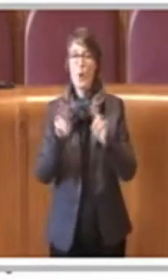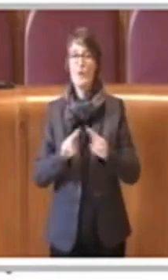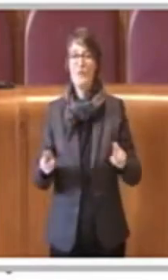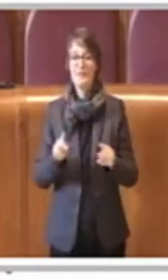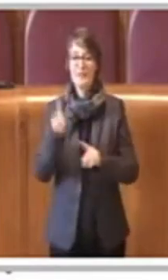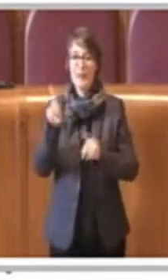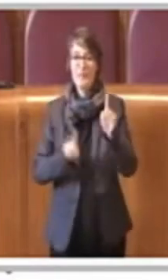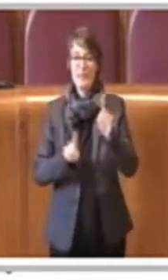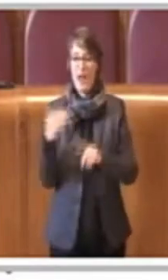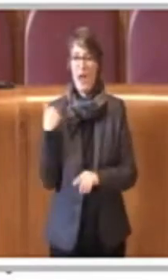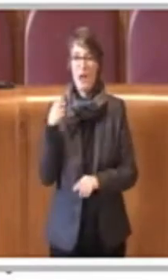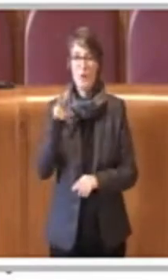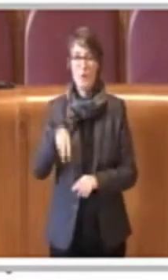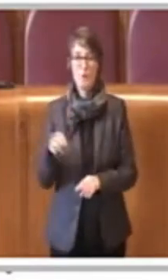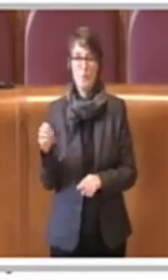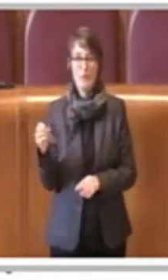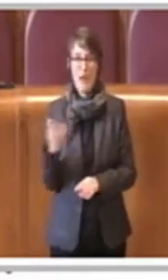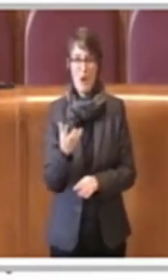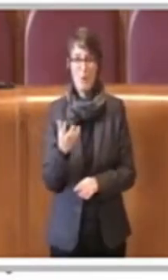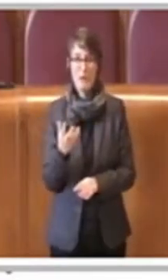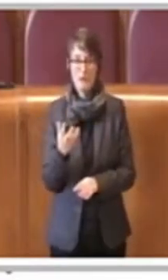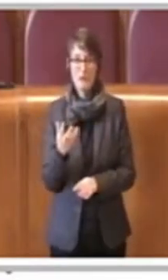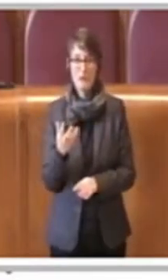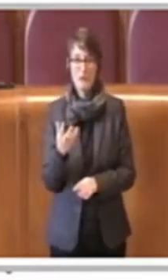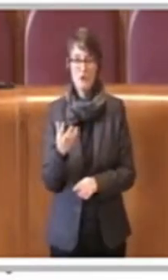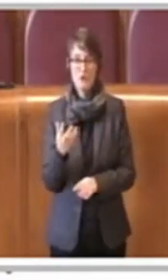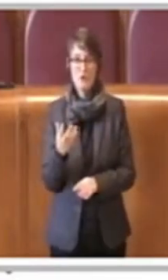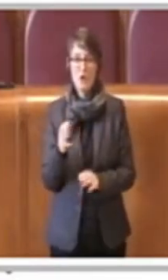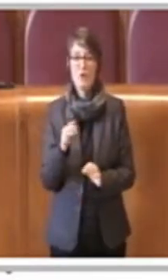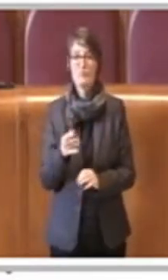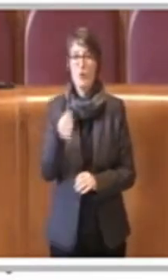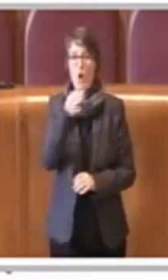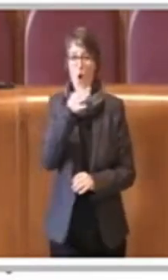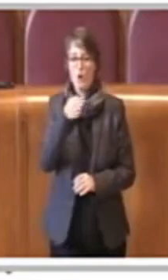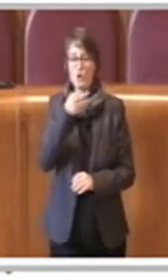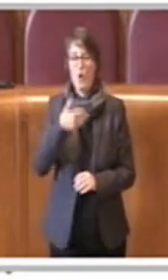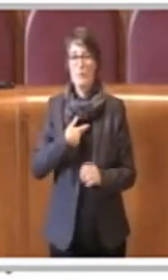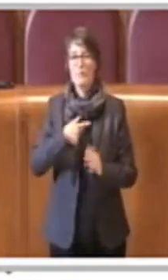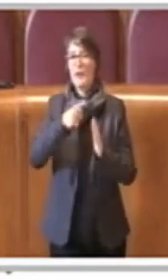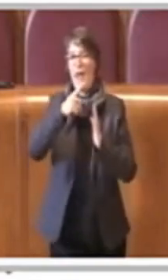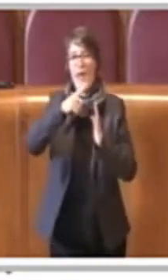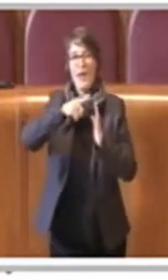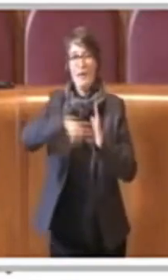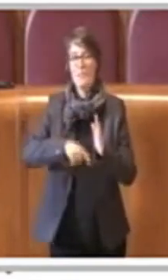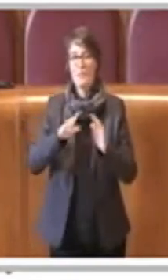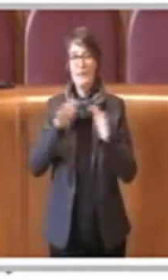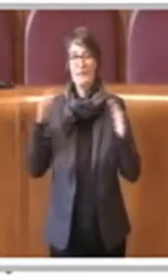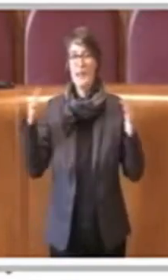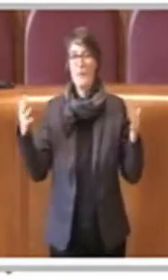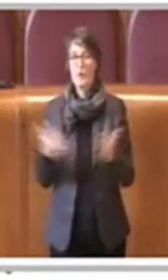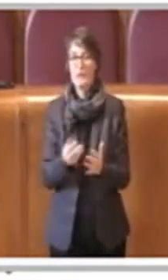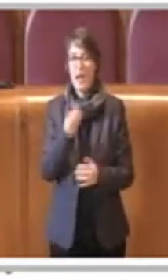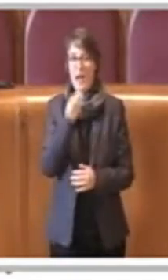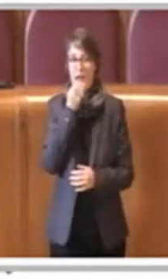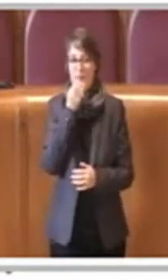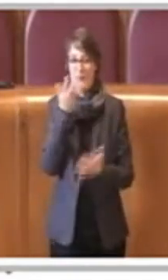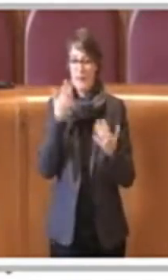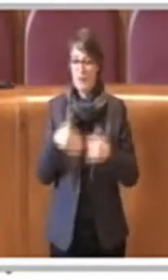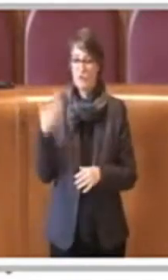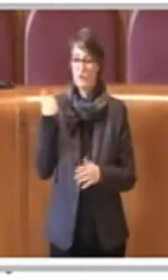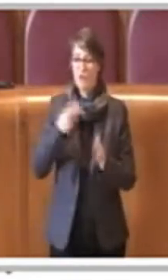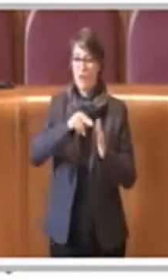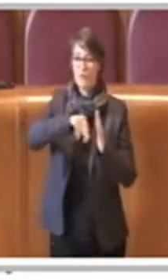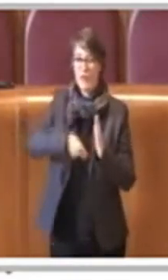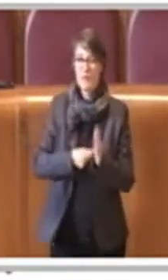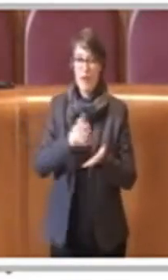nel mese di ottobre insomma in occasione della giornata mondiale dell'alimentazione è stato firmato il Milan Urban Food Policy Pact che